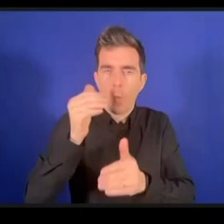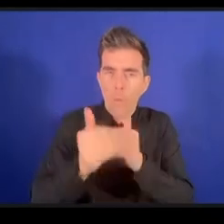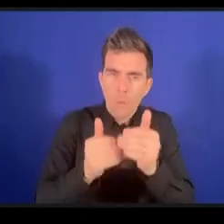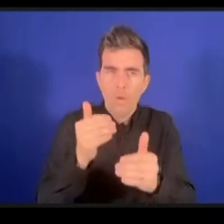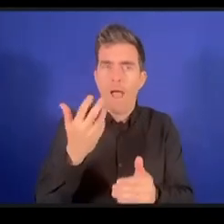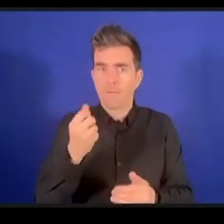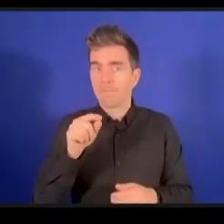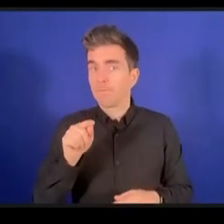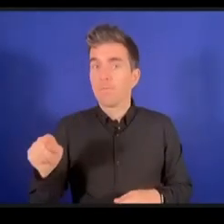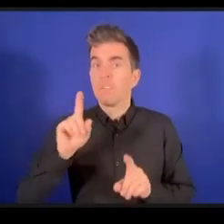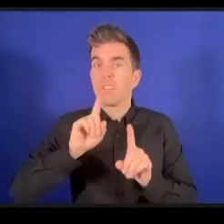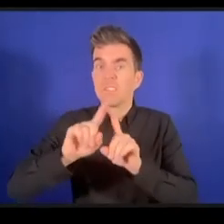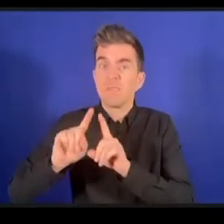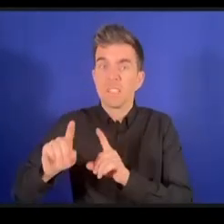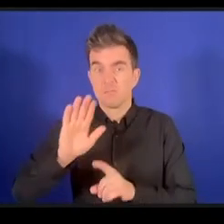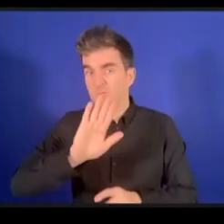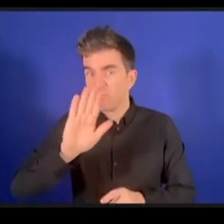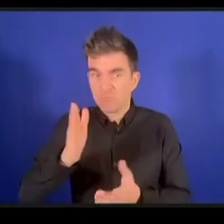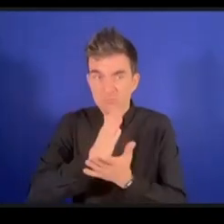وذلك